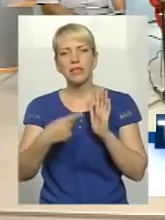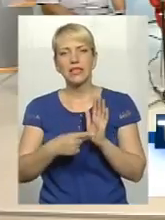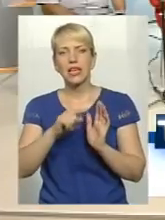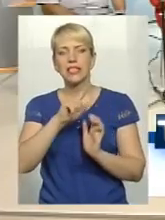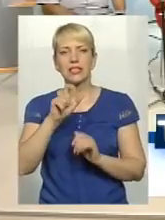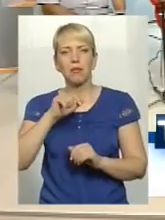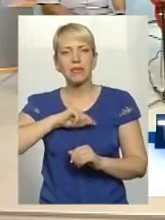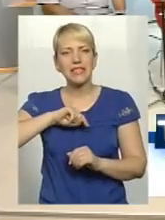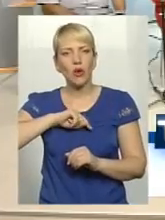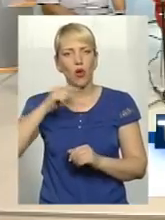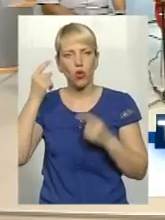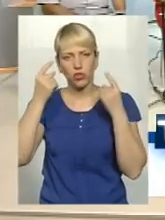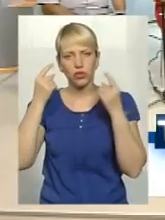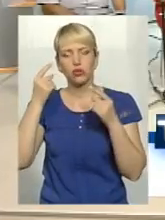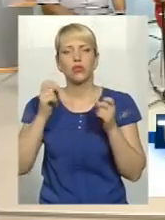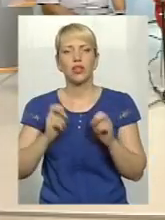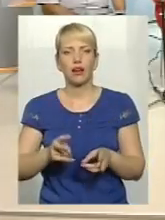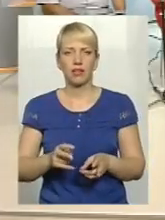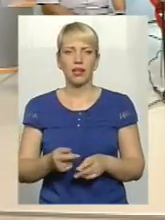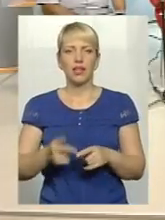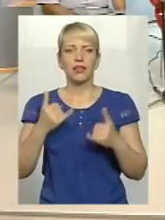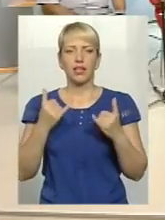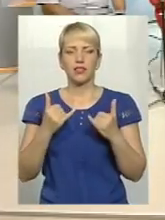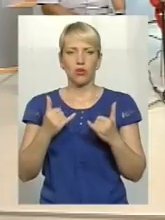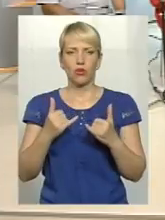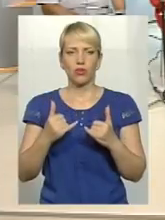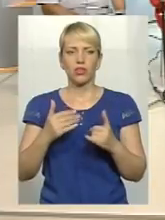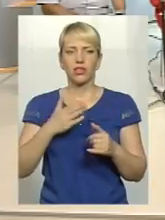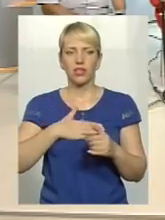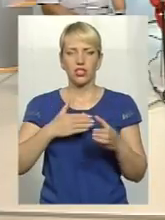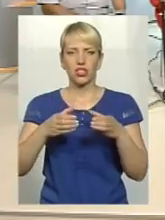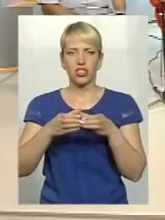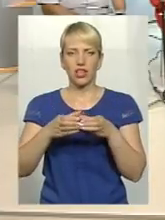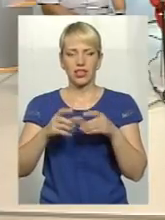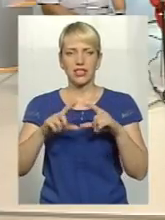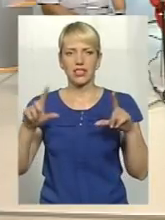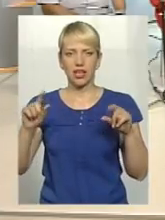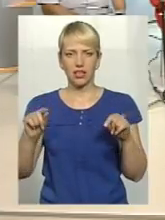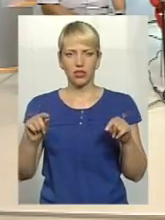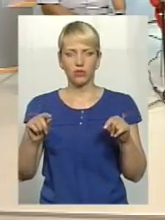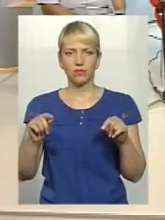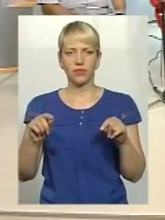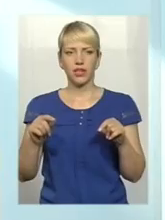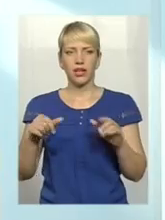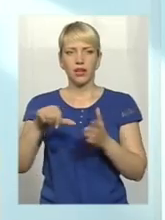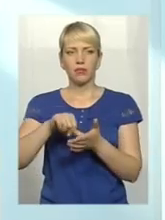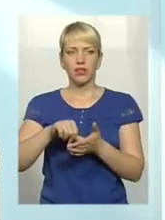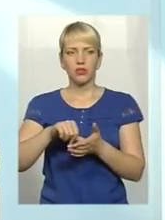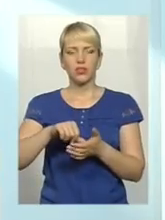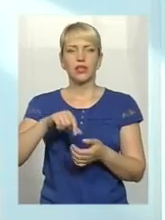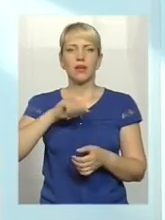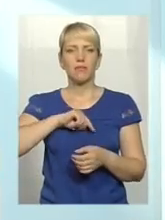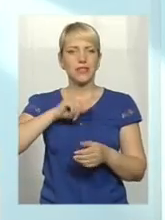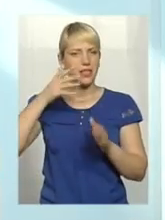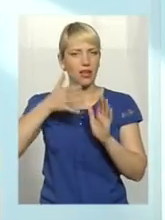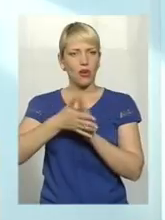допомоги? Ви знаєте, що на сьогодні в штаті закладу присутні психологи. На